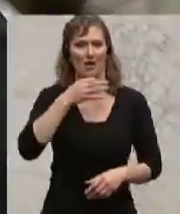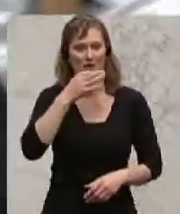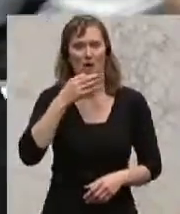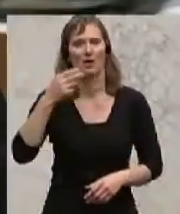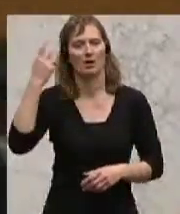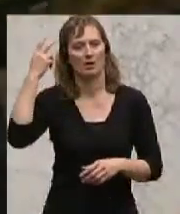eine Sonderregelung.